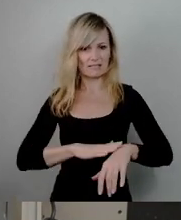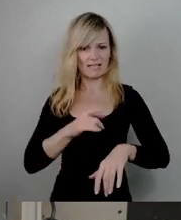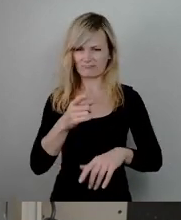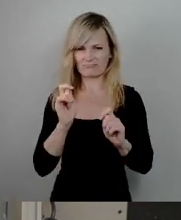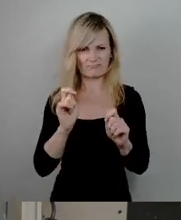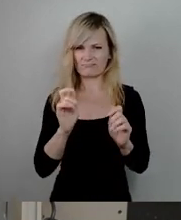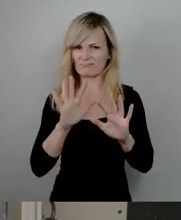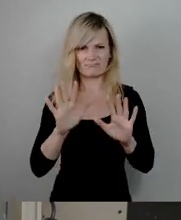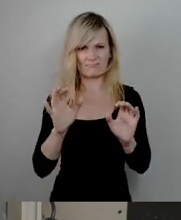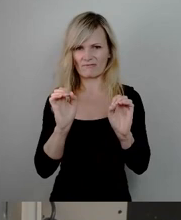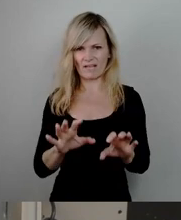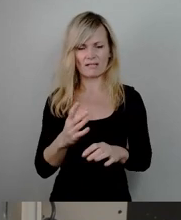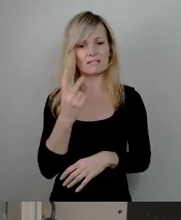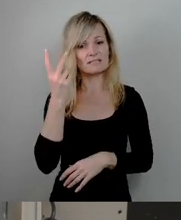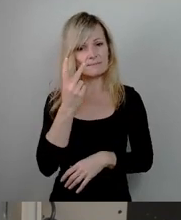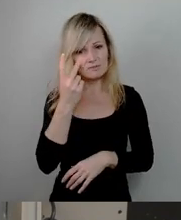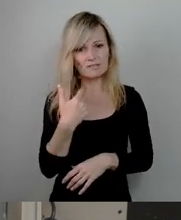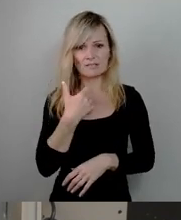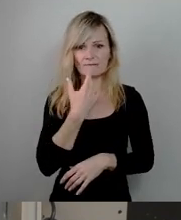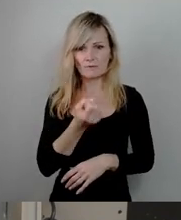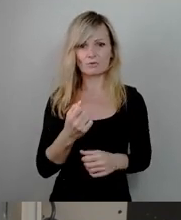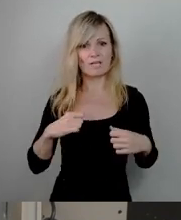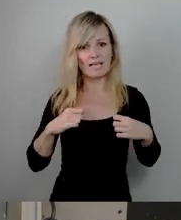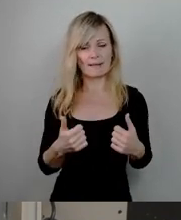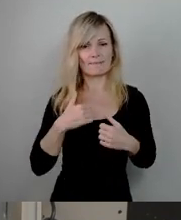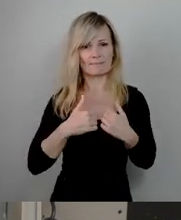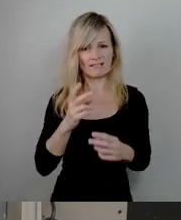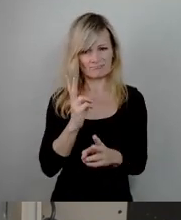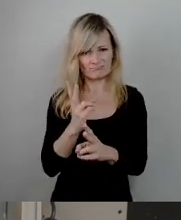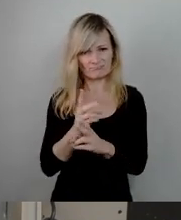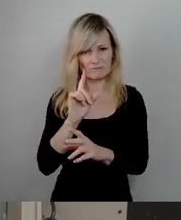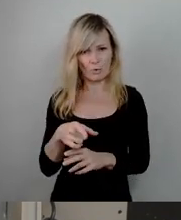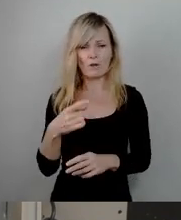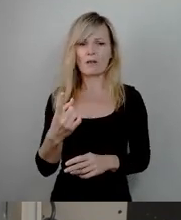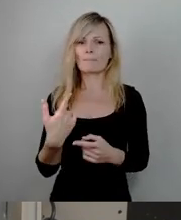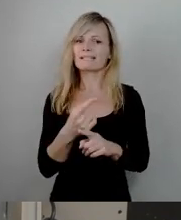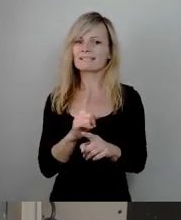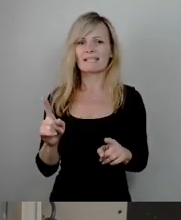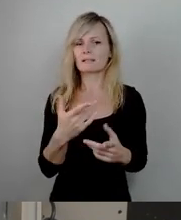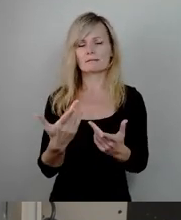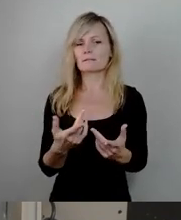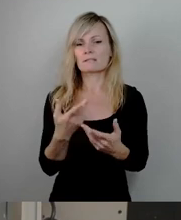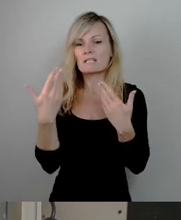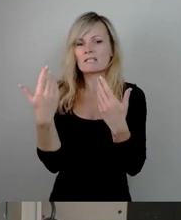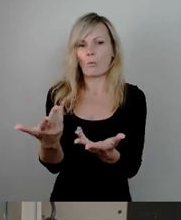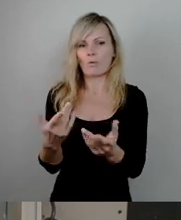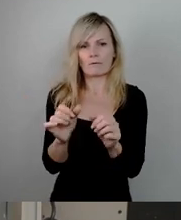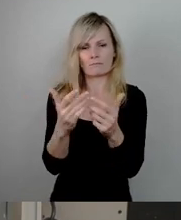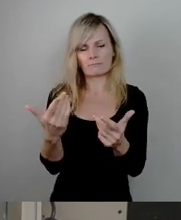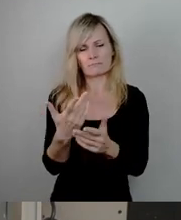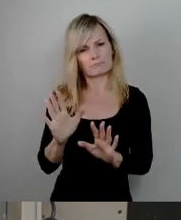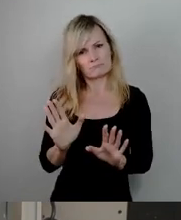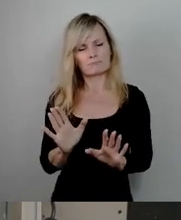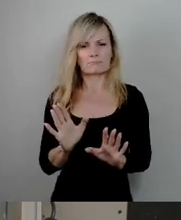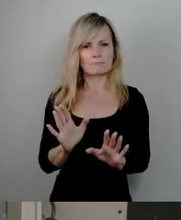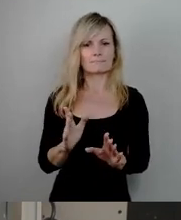müssten wir das Bad erhalten. Selbstverständlich möchten wir im besten Fall, dass das bleibt, aber eben nicht um jeden Preis. Wir als SPD-Fraktion werden deshalb den